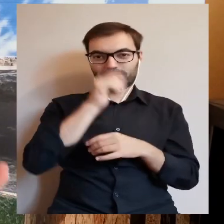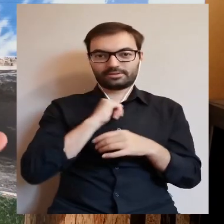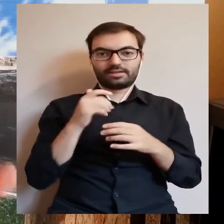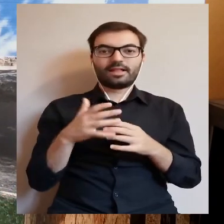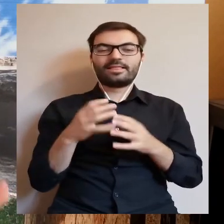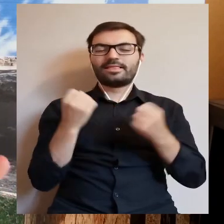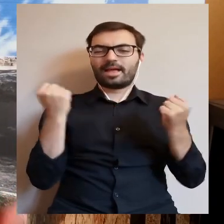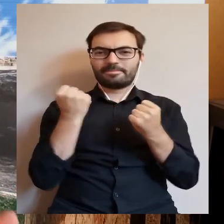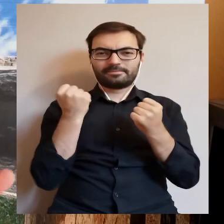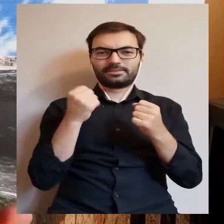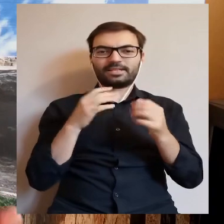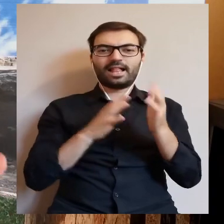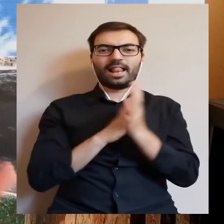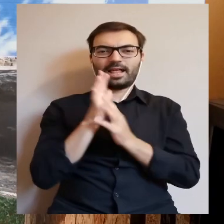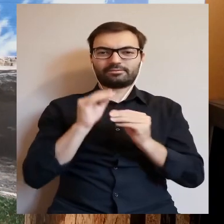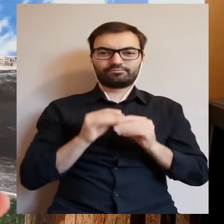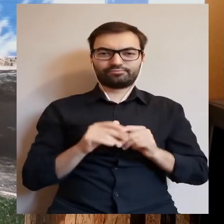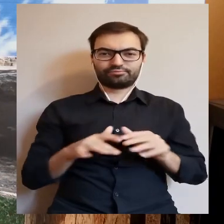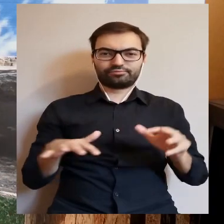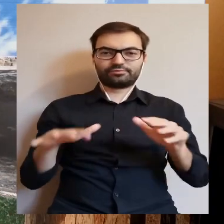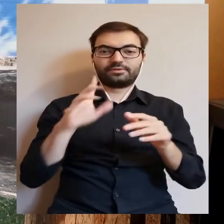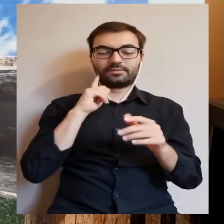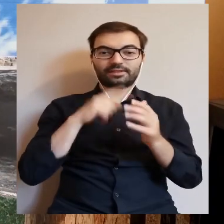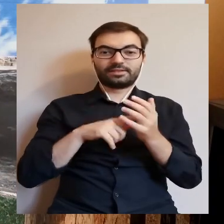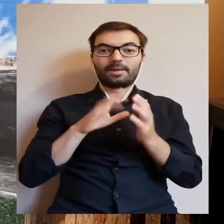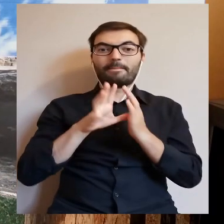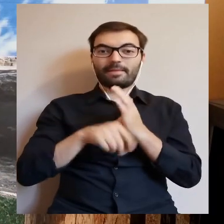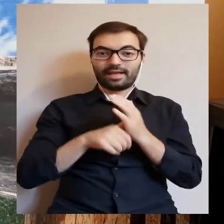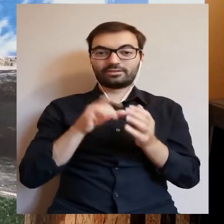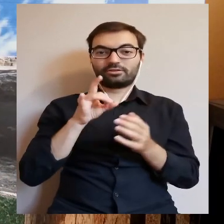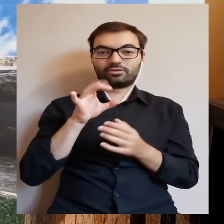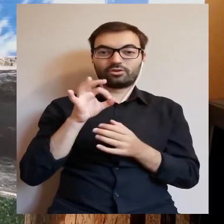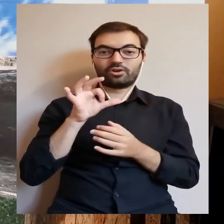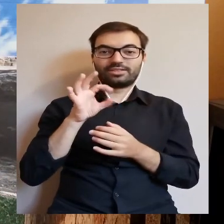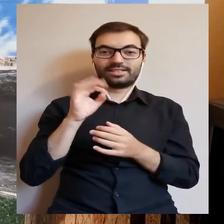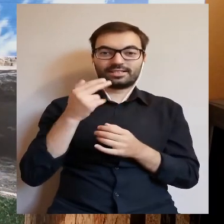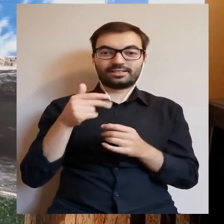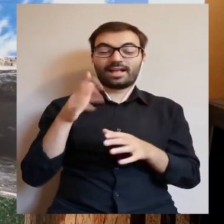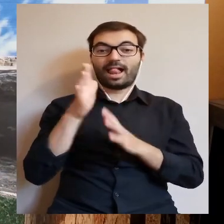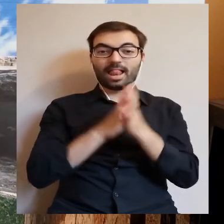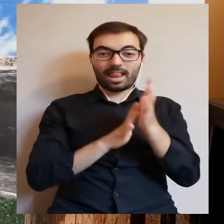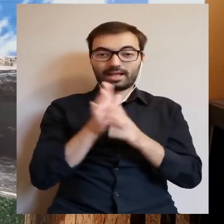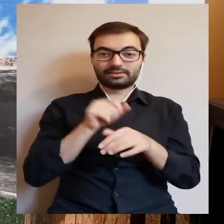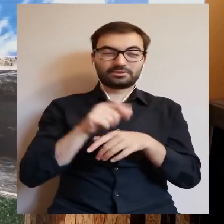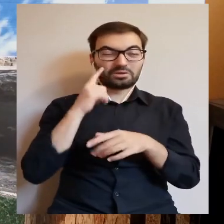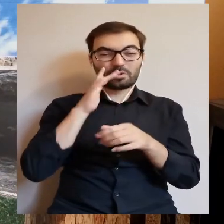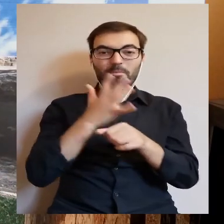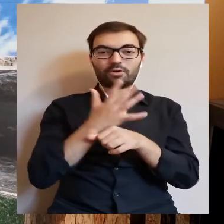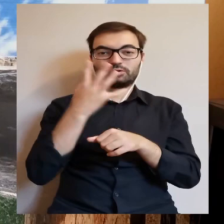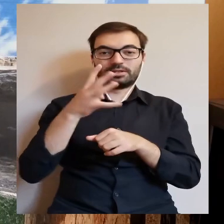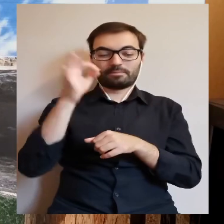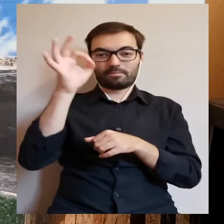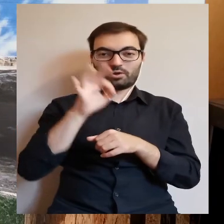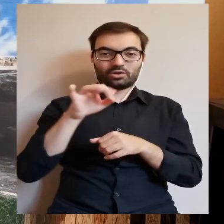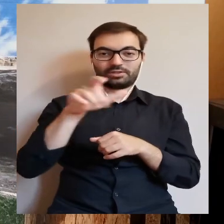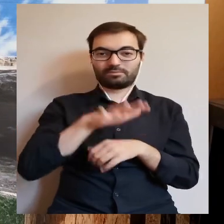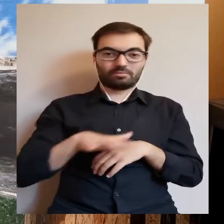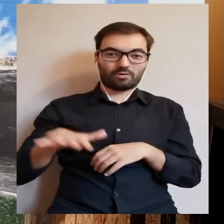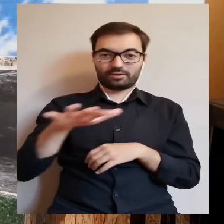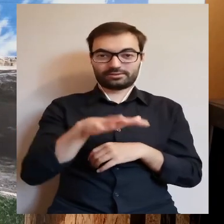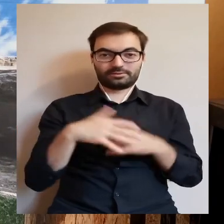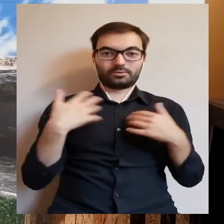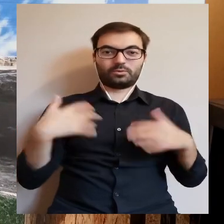Najbardziej zalesionym terenem w powiecie gostynińskim jest miasto Gostynin. Lasy zajmują prawie 54%